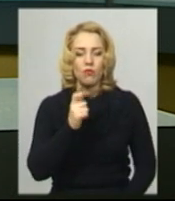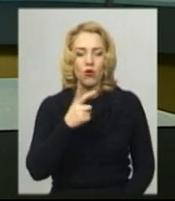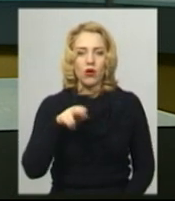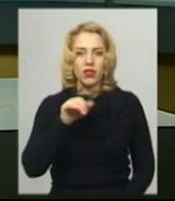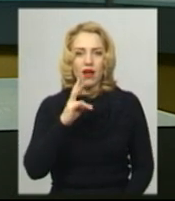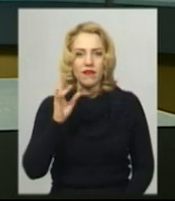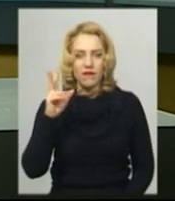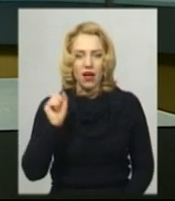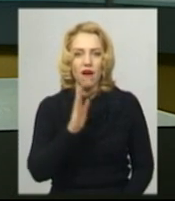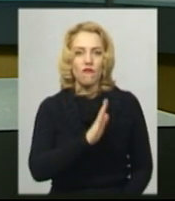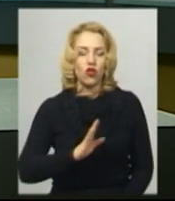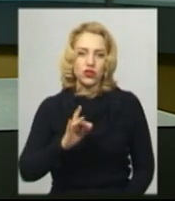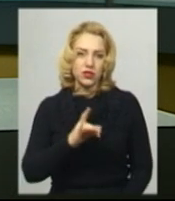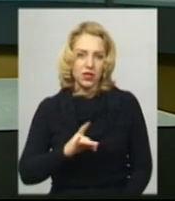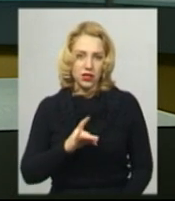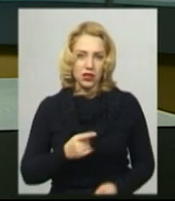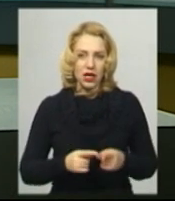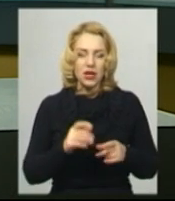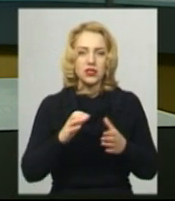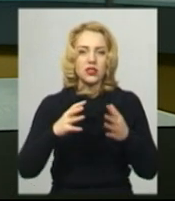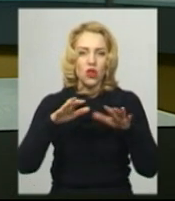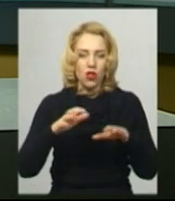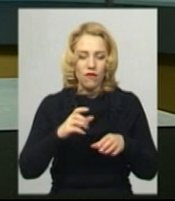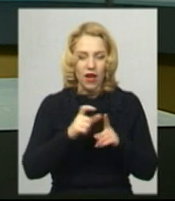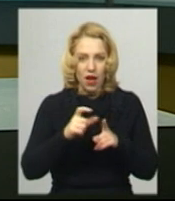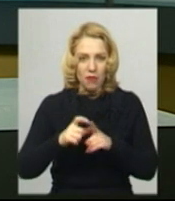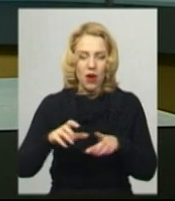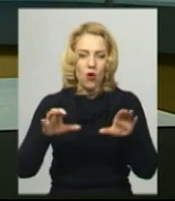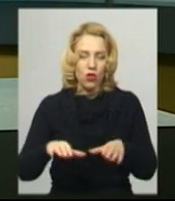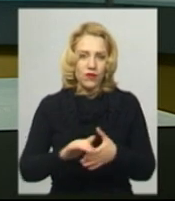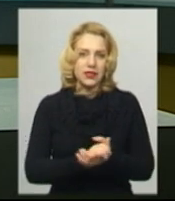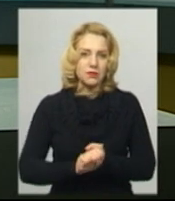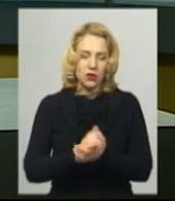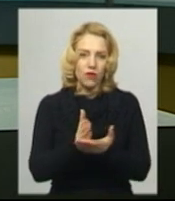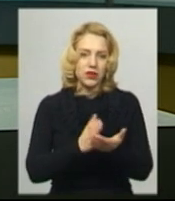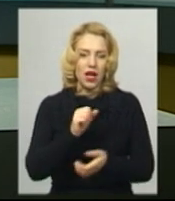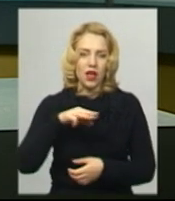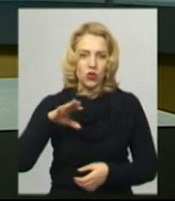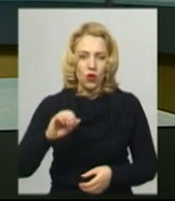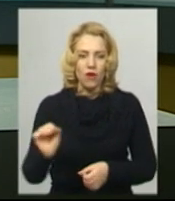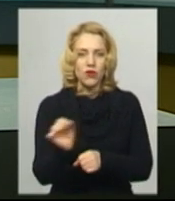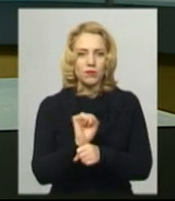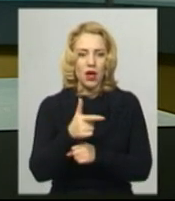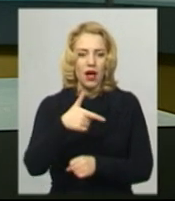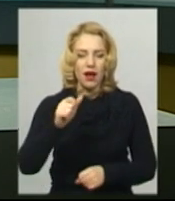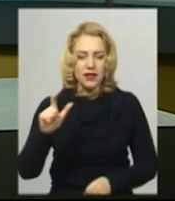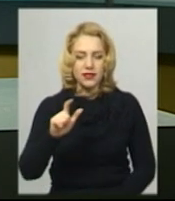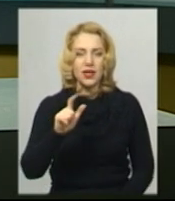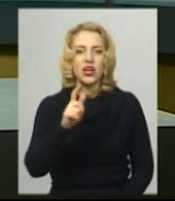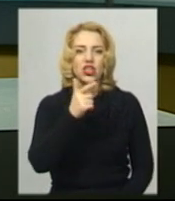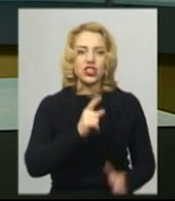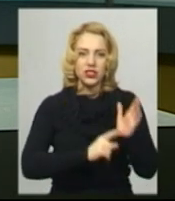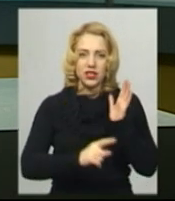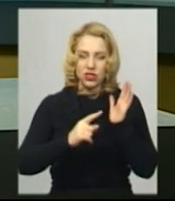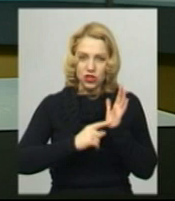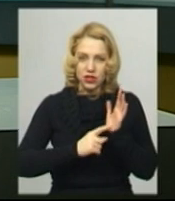району. За словами голови спілки воїнів АТО, Волочещини Сергія Чижа автомобіль ГАЗ-66, за кермом якого перебував